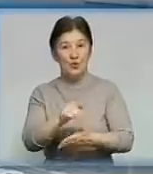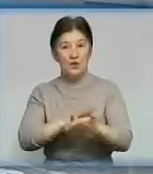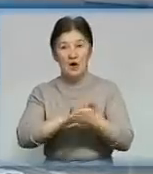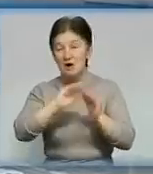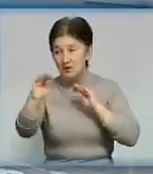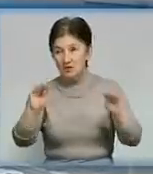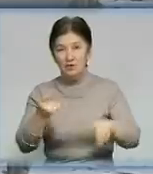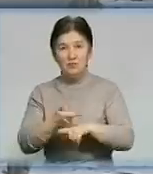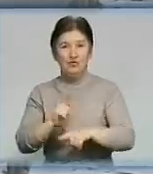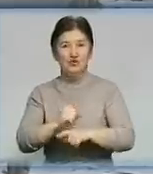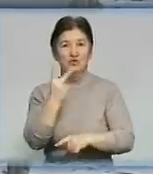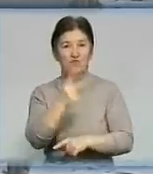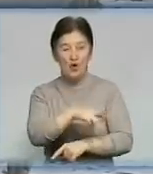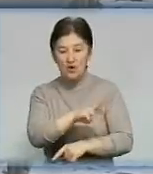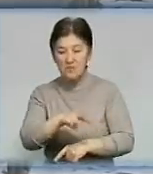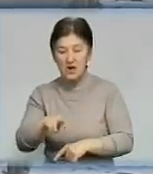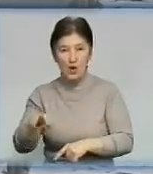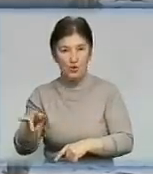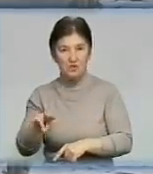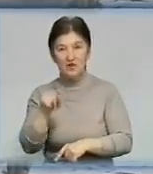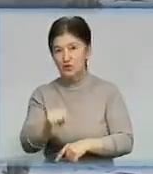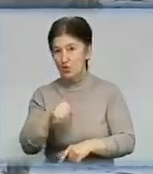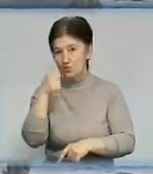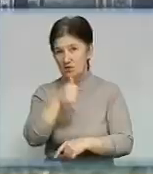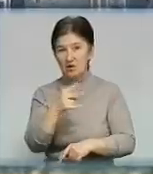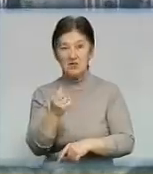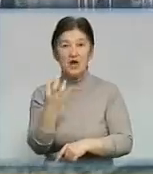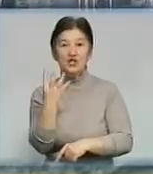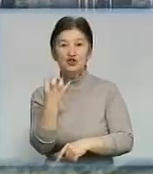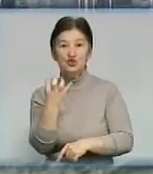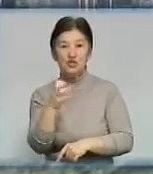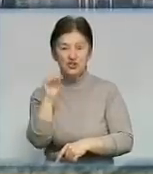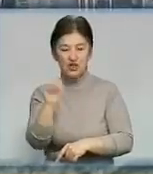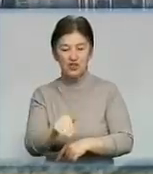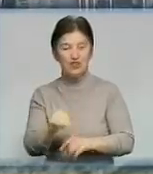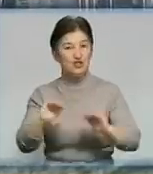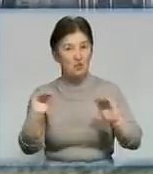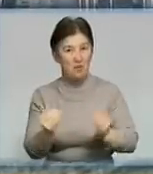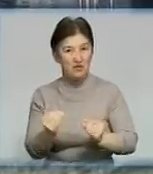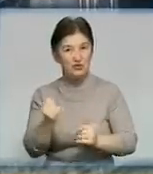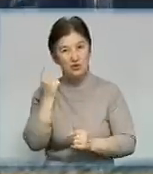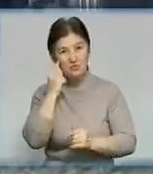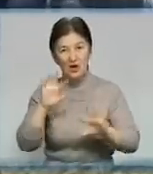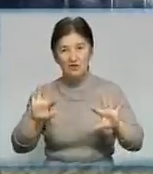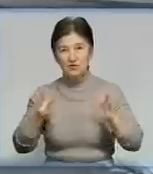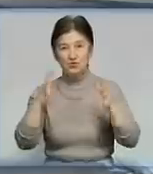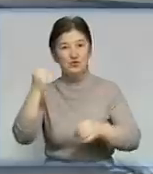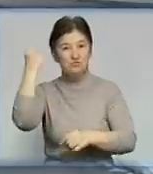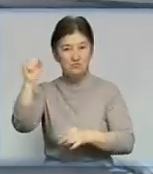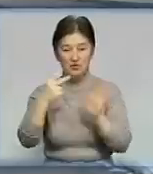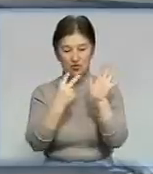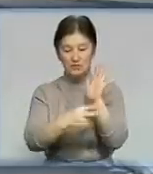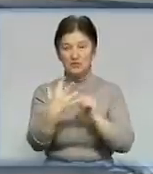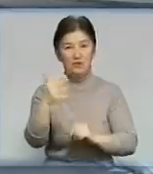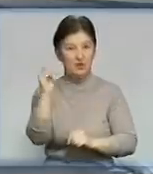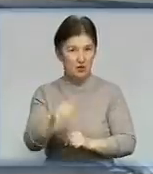витратили більше 2 мільйонів гривень. У цьому році заплановано майже на 400 тисяч менше. Сподівається, що разі перемоги 75 тисяч гривень